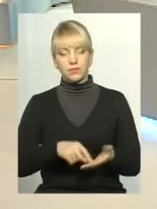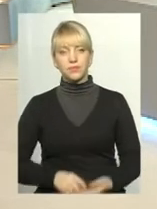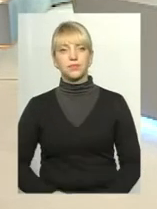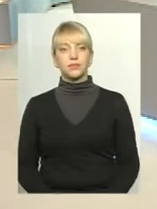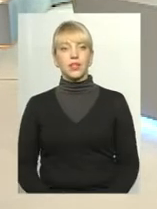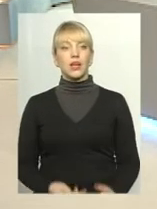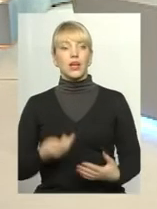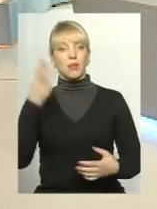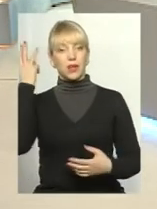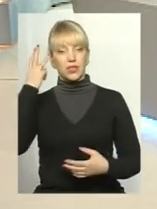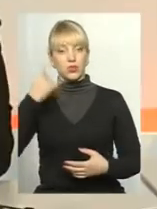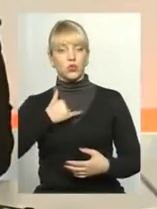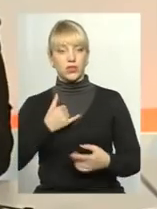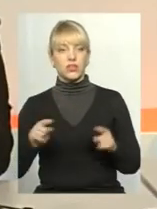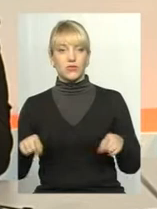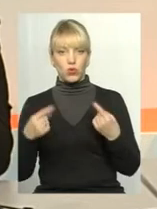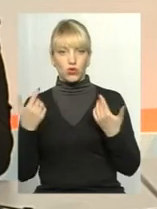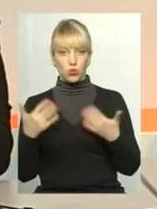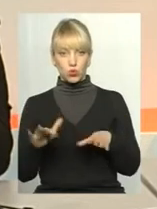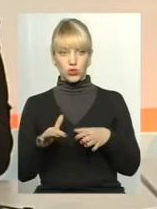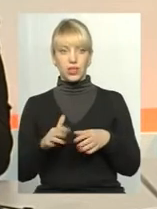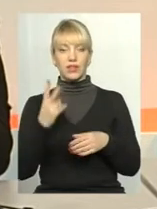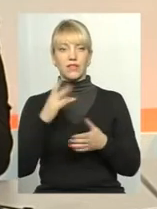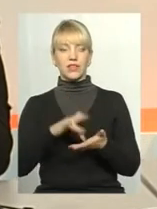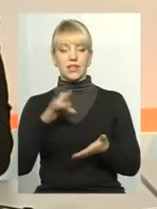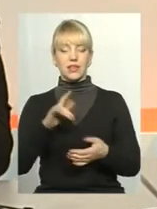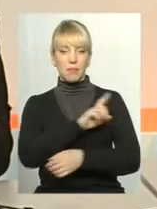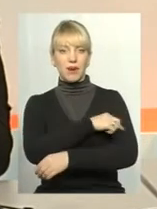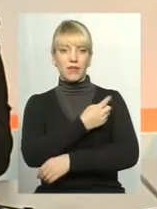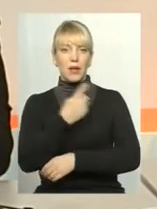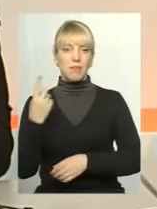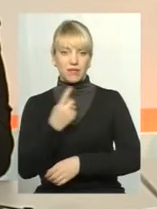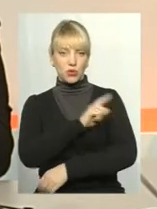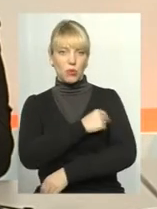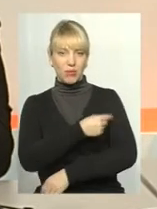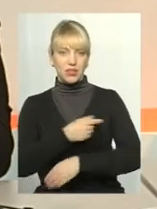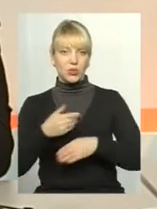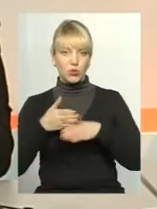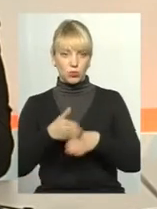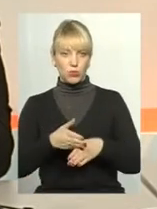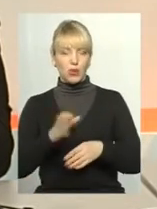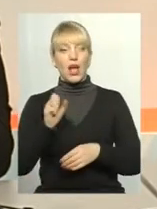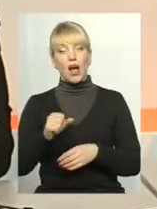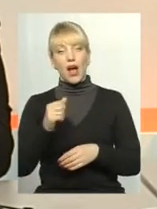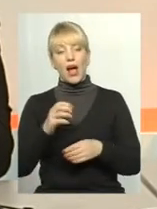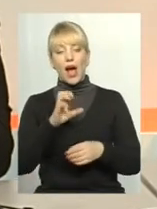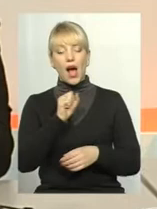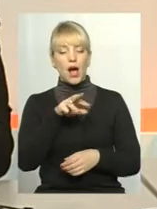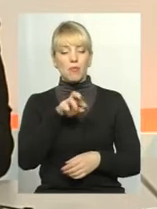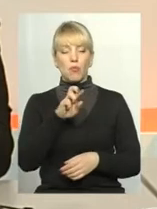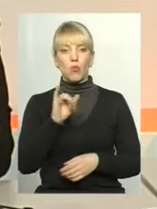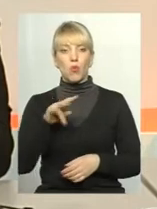От в Хмельницькому в нас створено вже два центри первинної медико-санітарної допомоги, а амбулаторії – це є